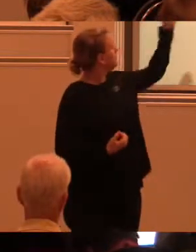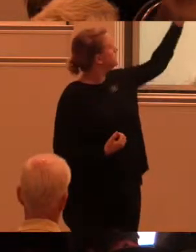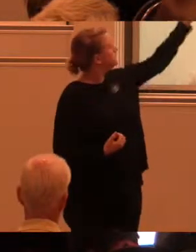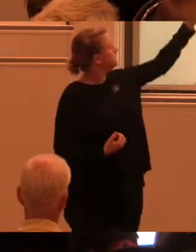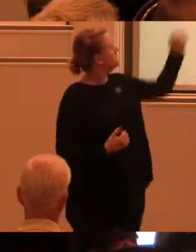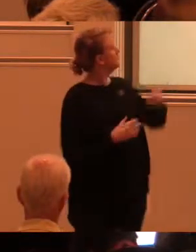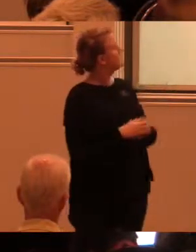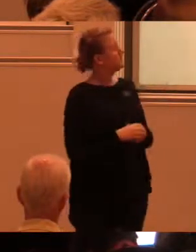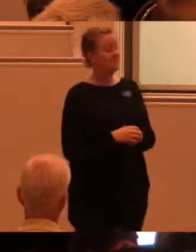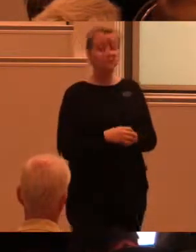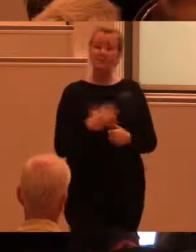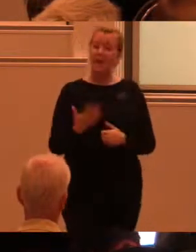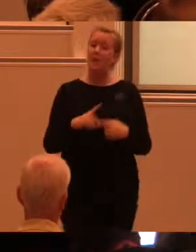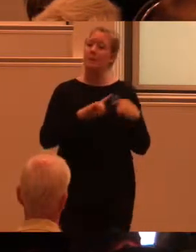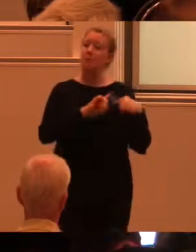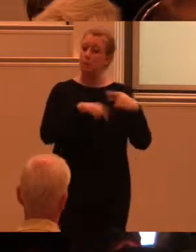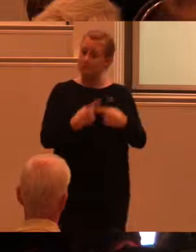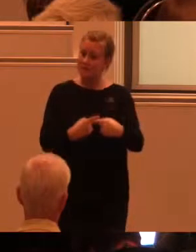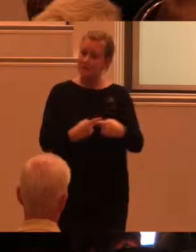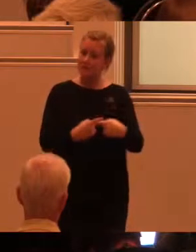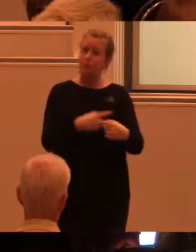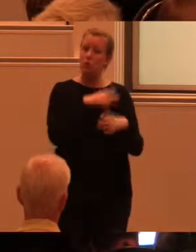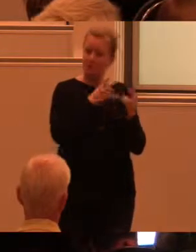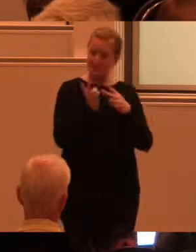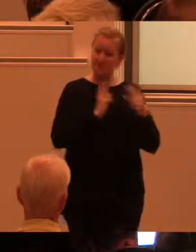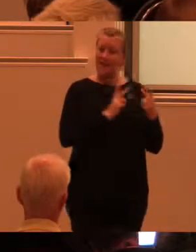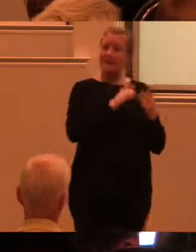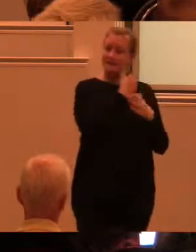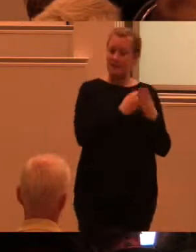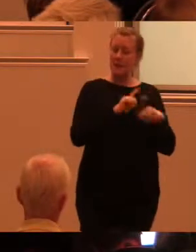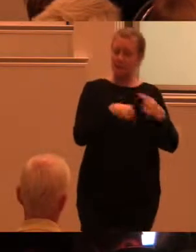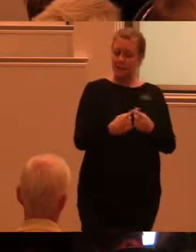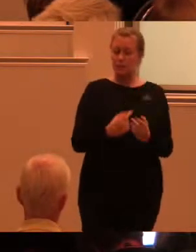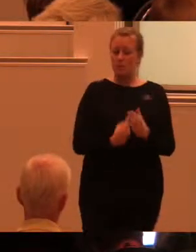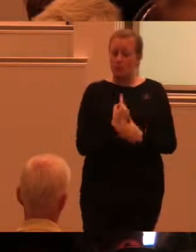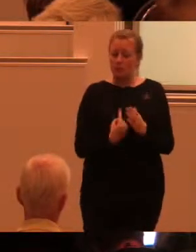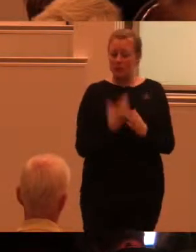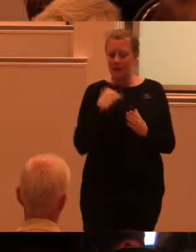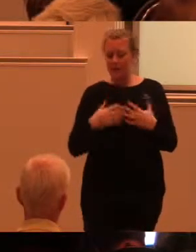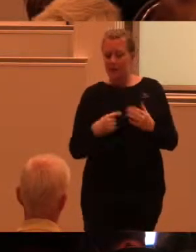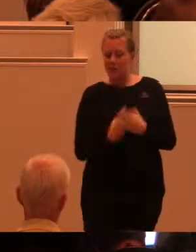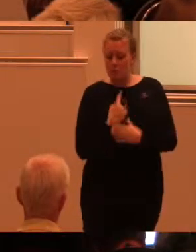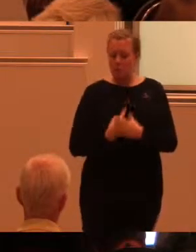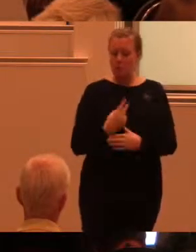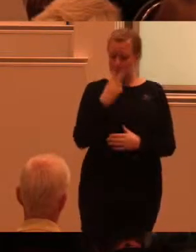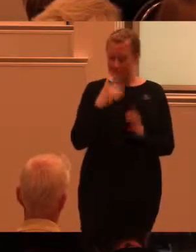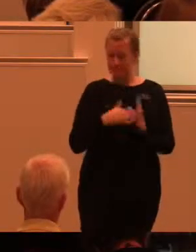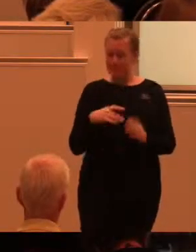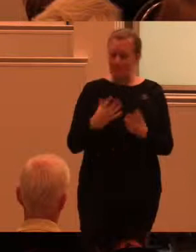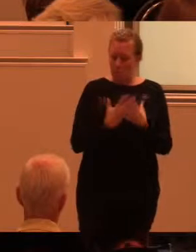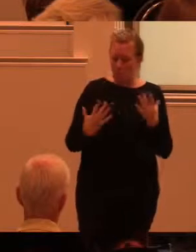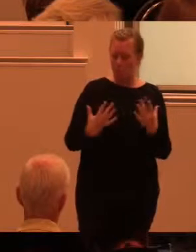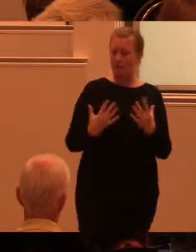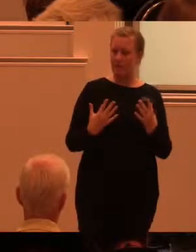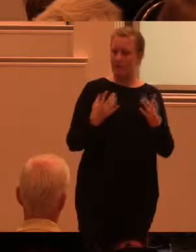universell design är en process som möjliggör och skapar egenmakt för en mångfaldig population